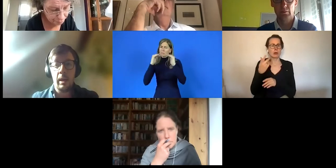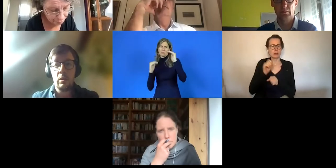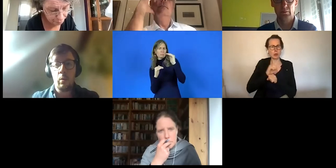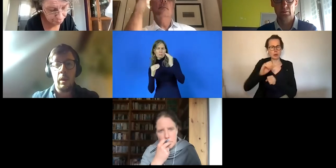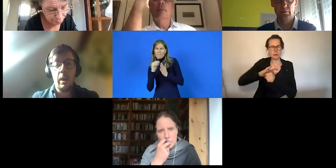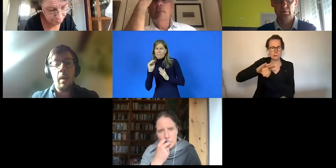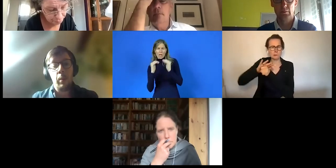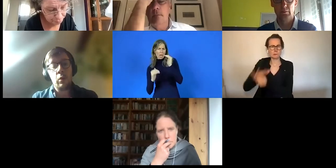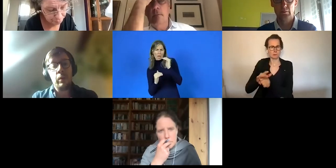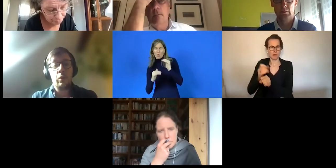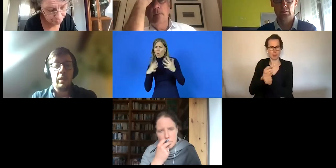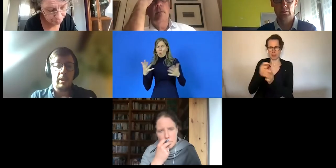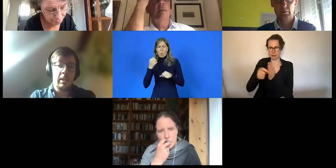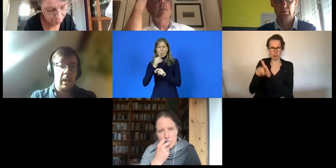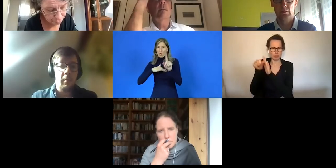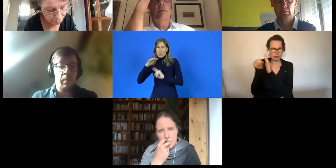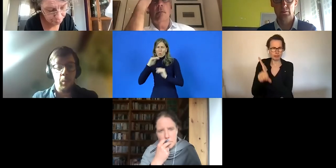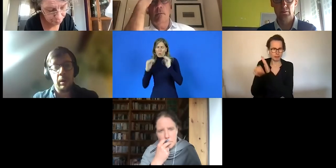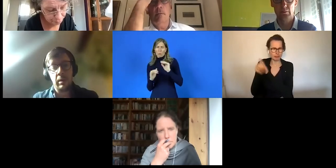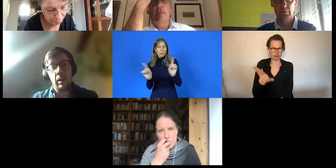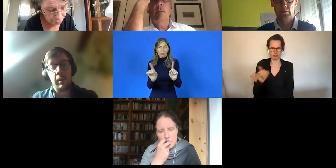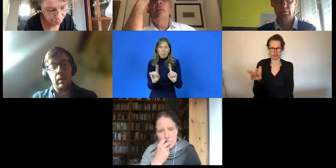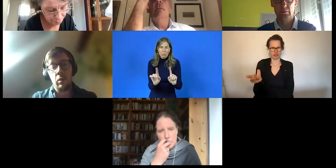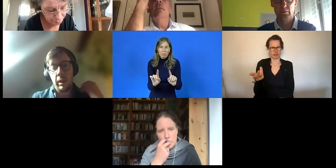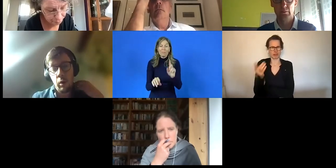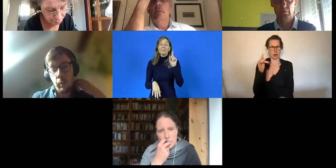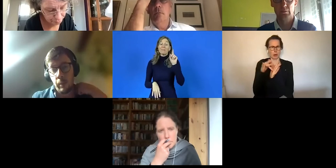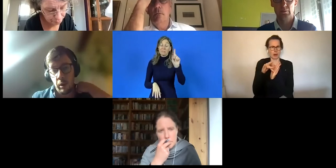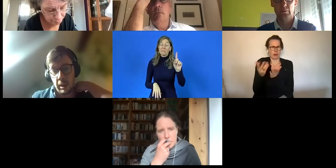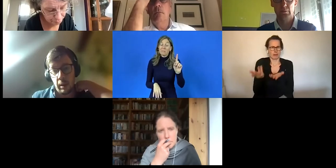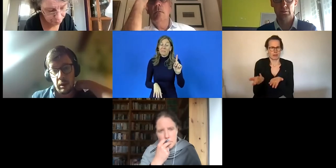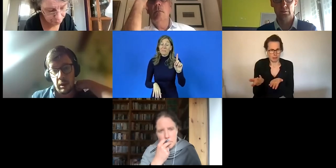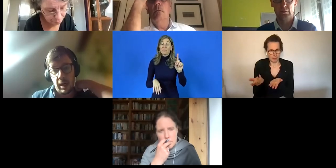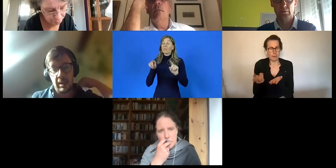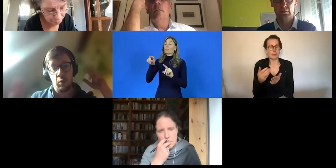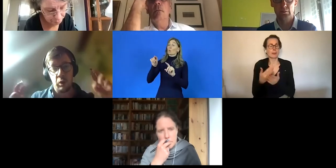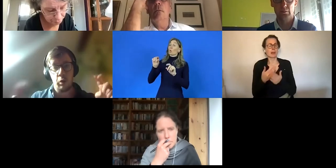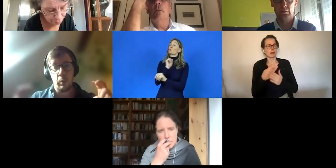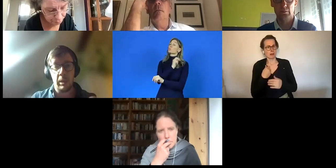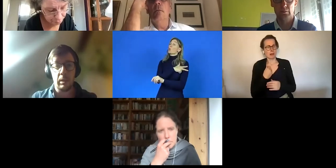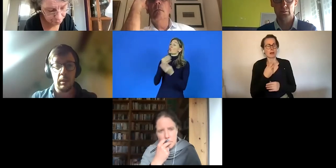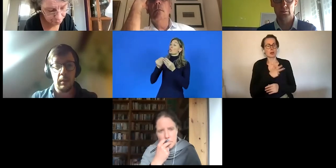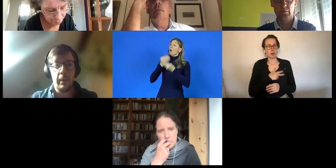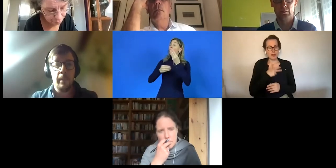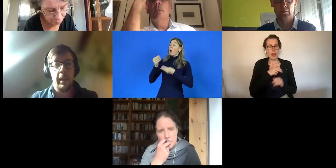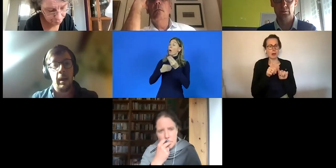darf kein Grund oder Vorwand sein, dass man diese Menschen unterbezahlt für die Arbeit, die sie leisten zum Beispiel.